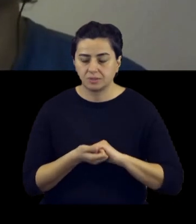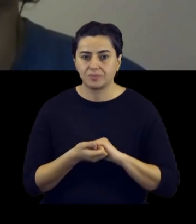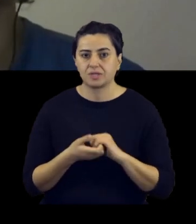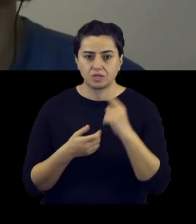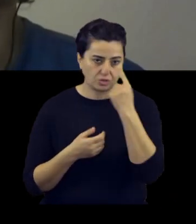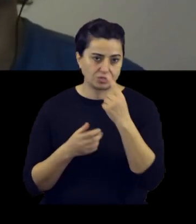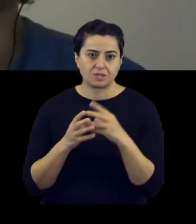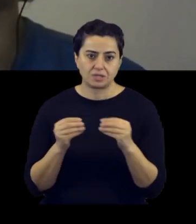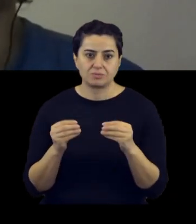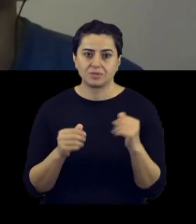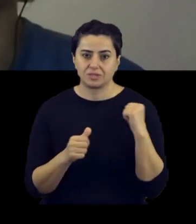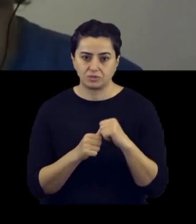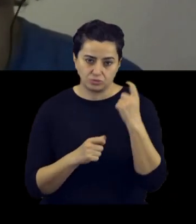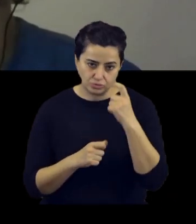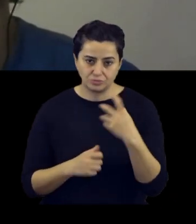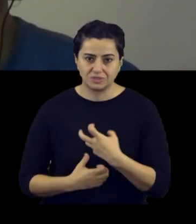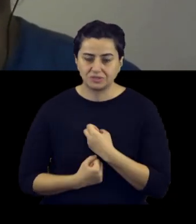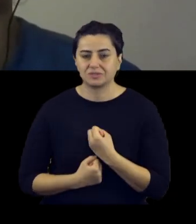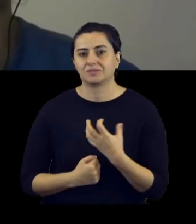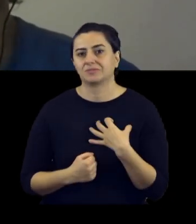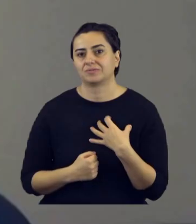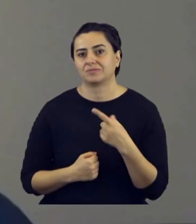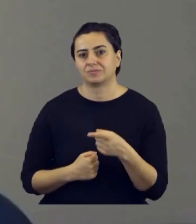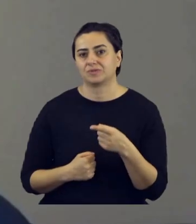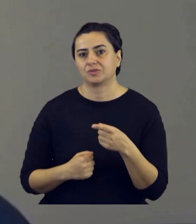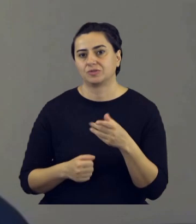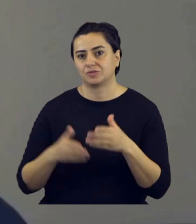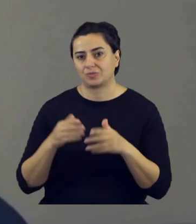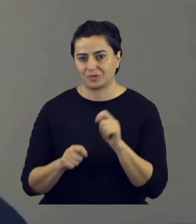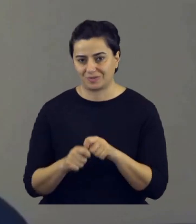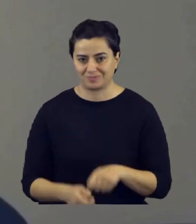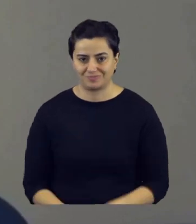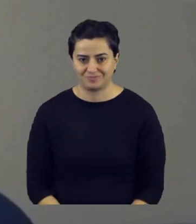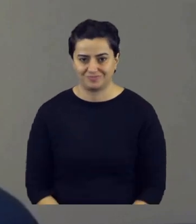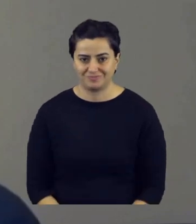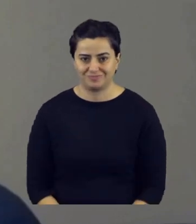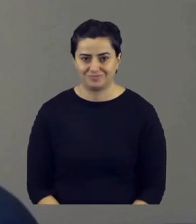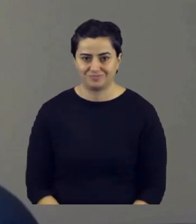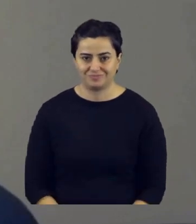hem de tekrar gözlerini kaybeder diye düşünüp IC4U'yu yapmaya karar verdim.